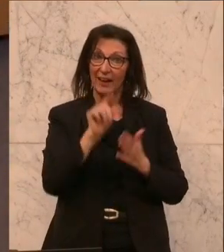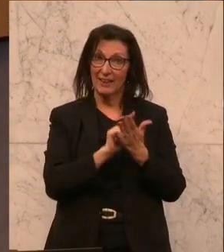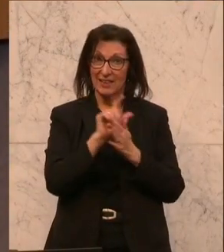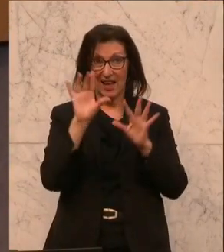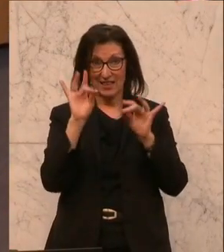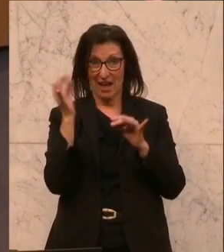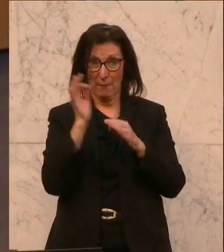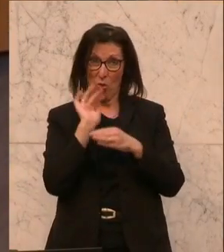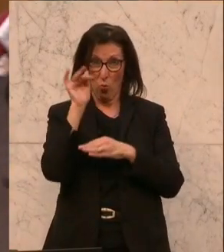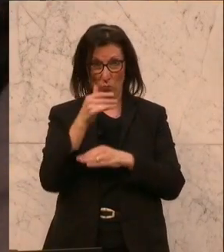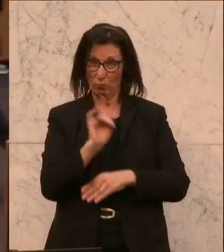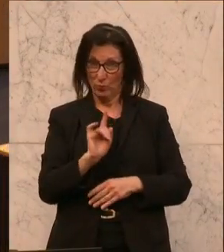würden aber nicht als solche behandelt. Neos-Jugendsprecher Drucks Vielen Dank.